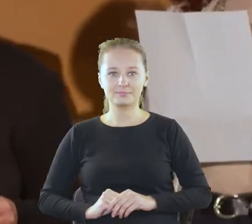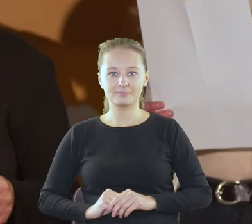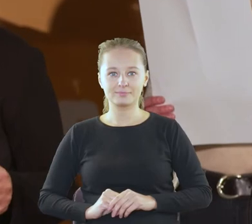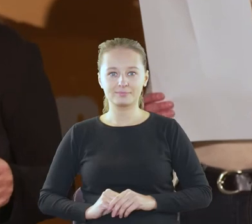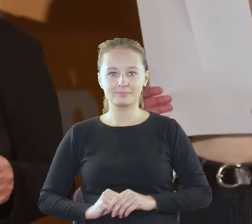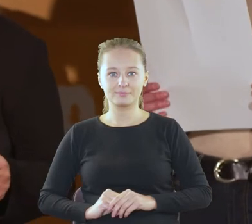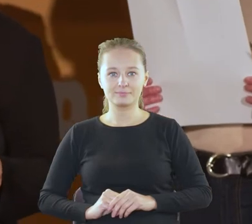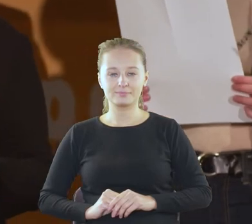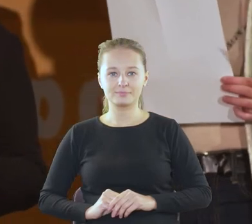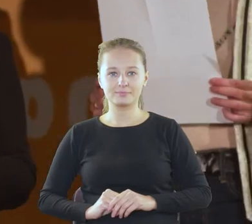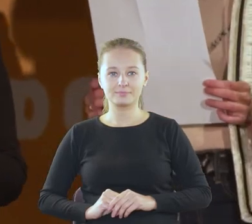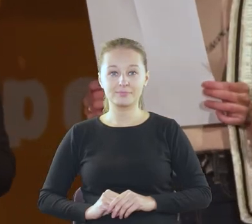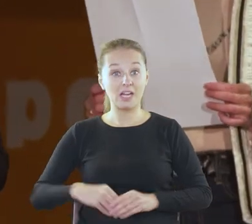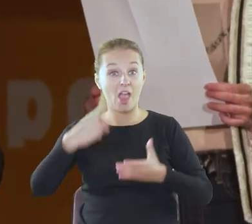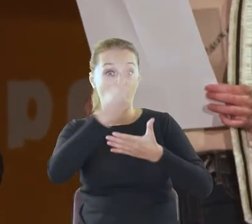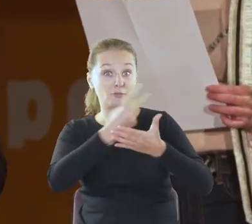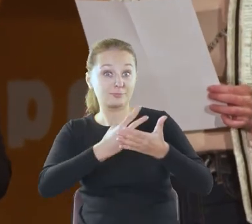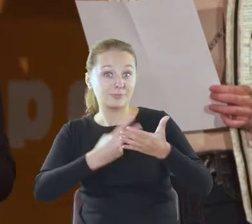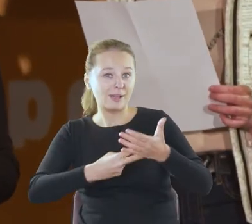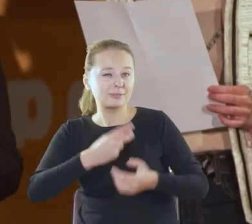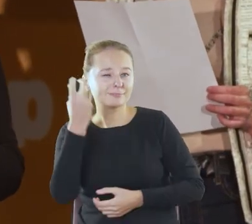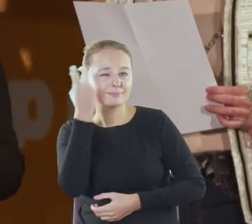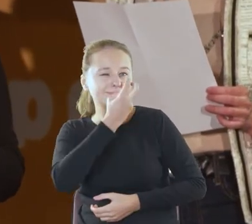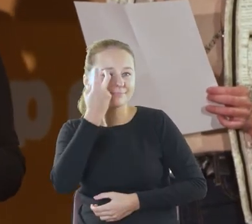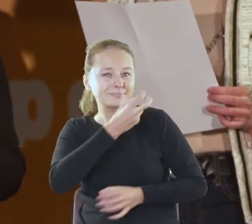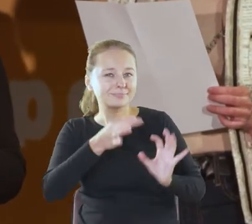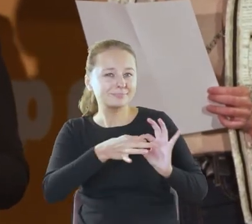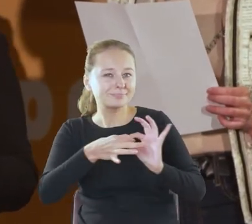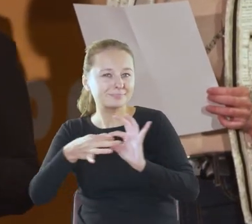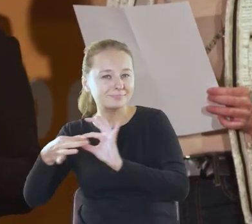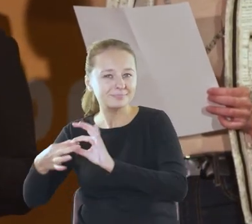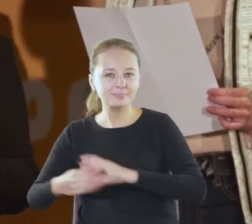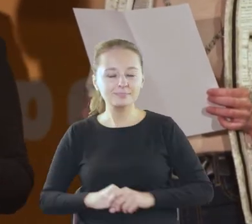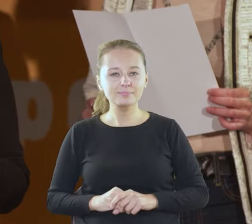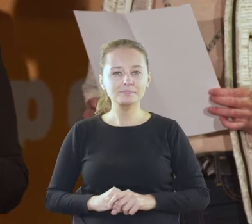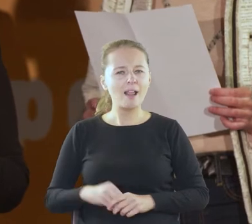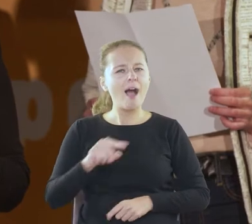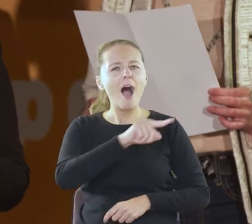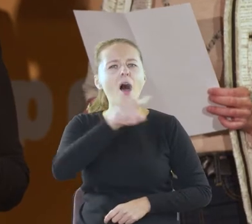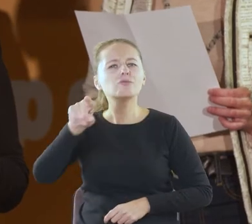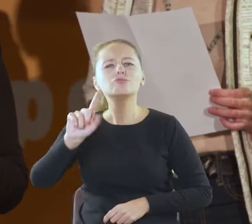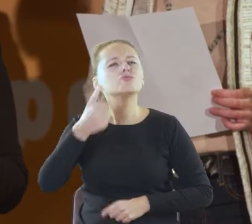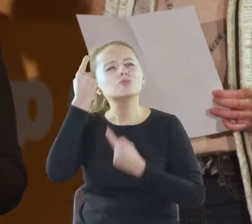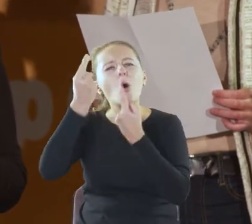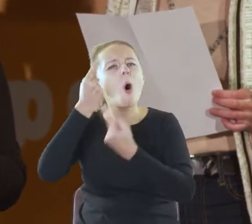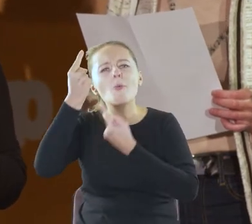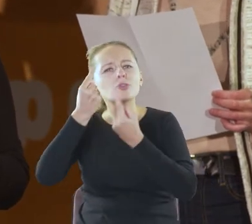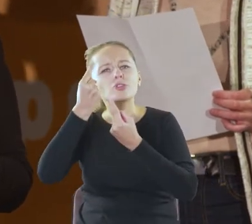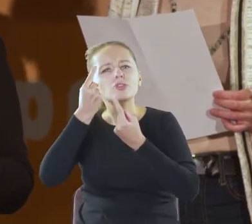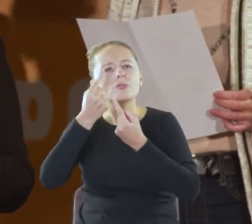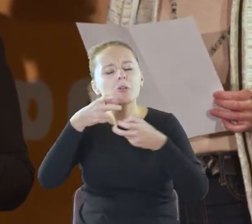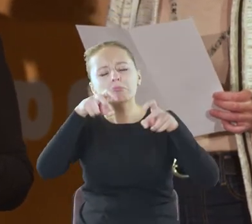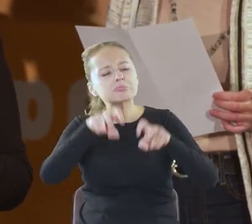Wciąganie, wczytanie. Co na to powiecie, by sprzed ekranów się